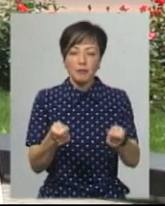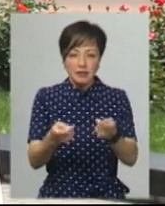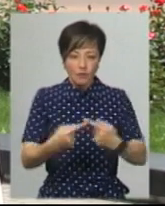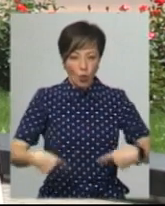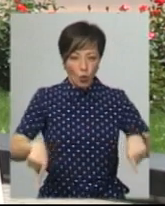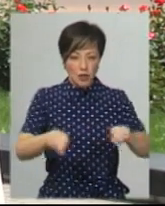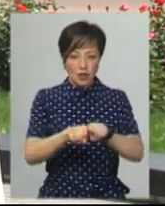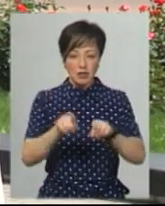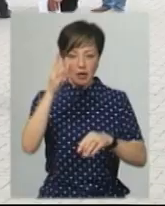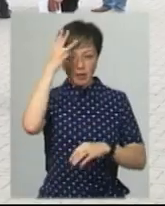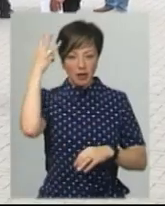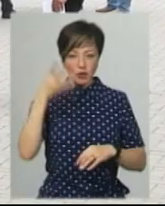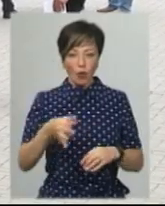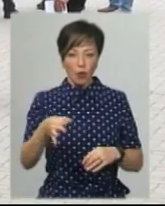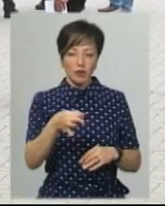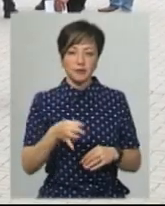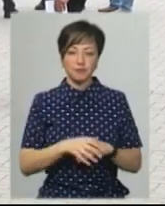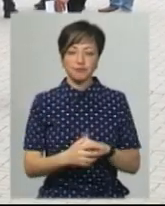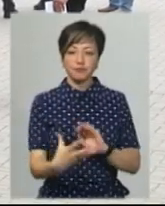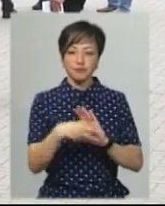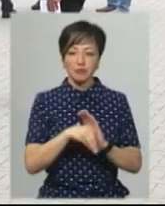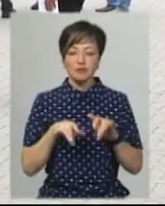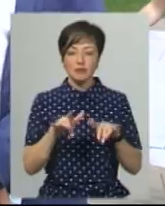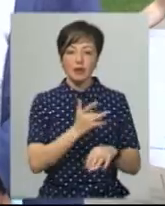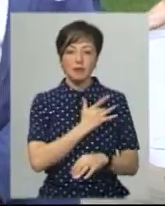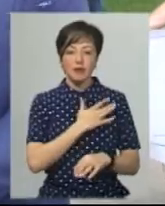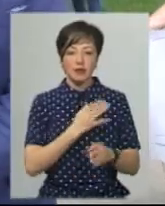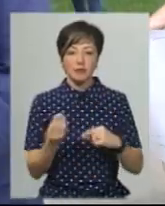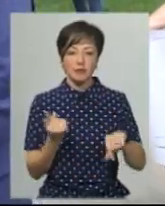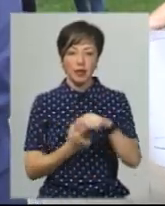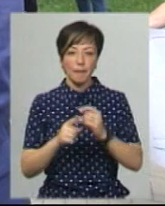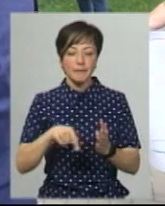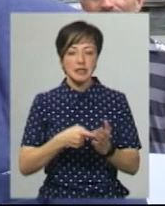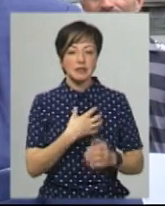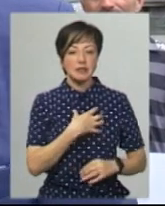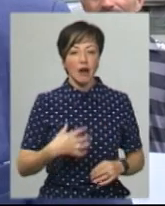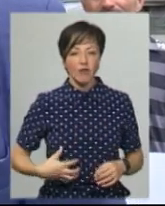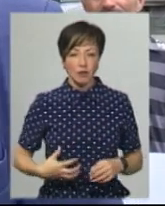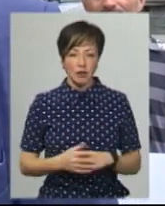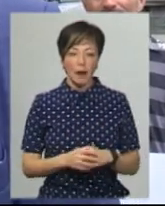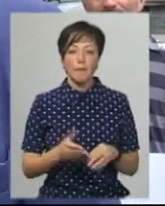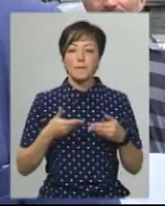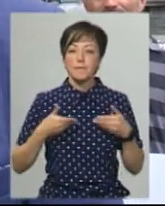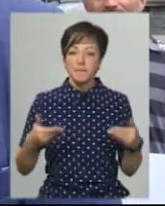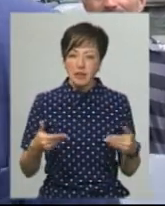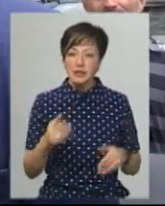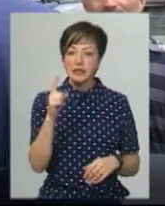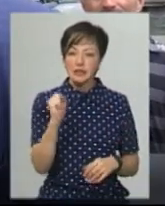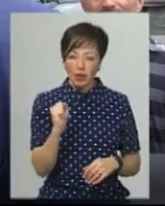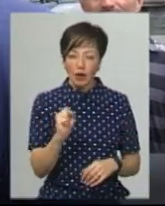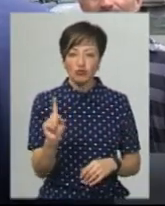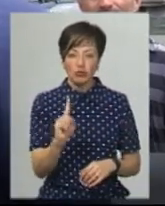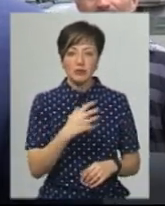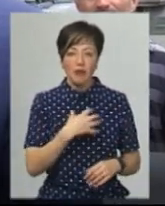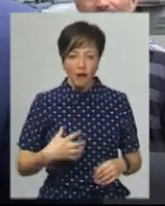одиницю Хмельницької області. Долучився до акції приватний підприємець зі Славути Петро Яковчук. Ми за те, що був Славутський